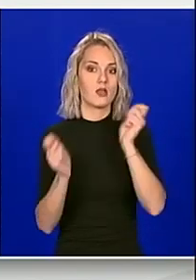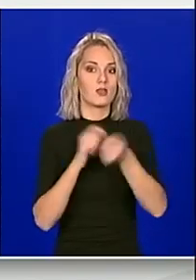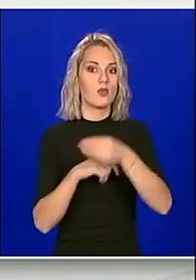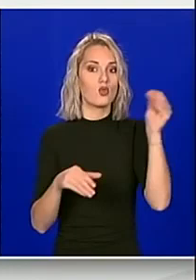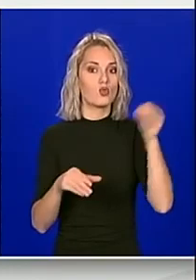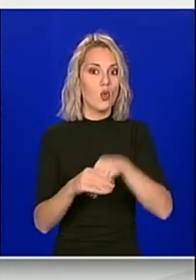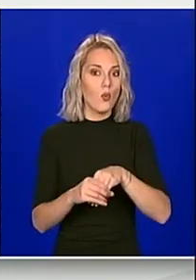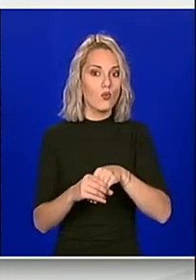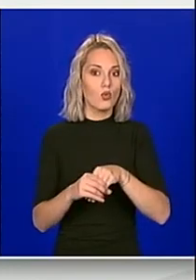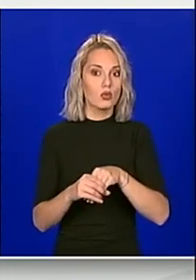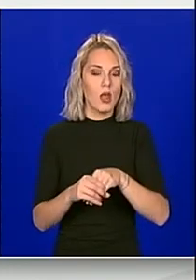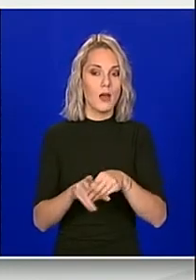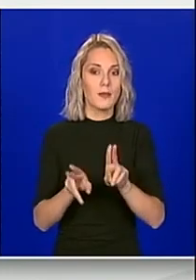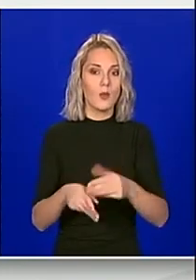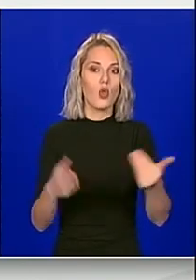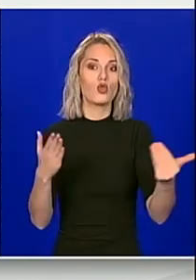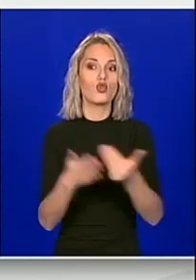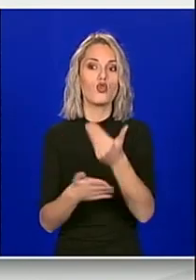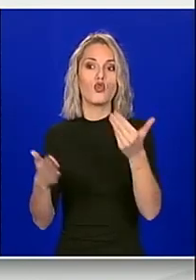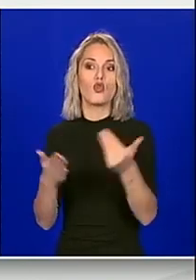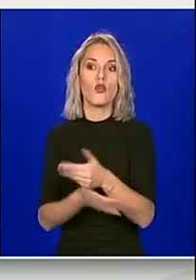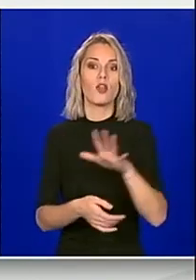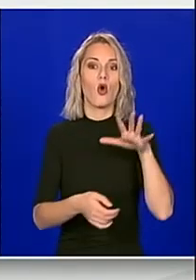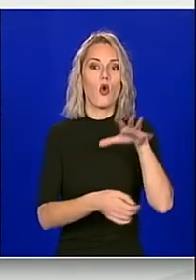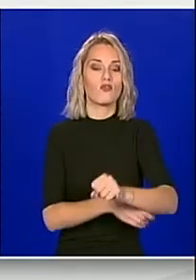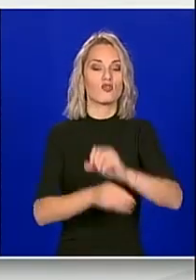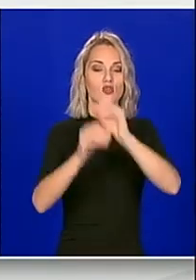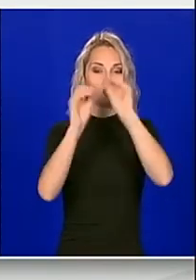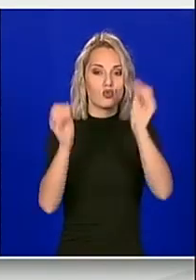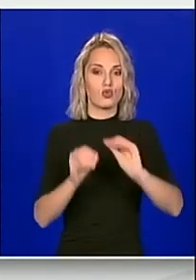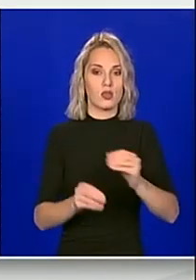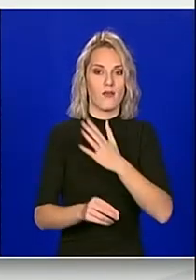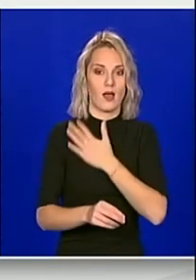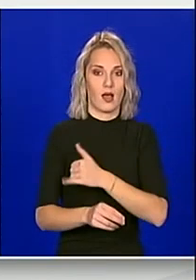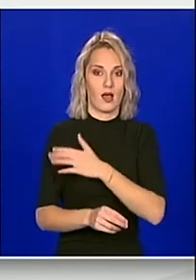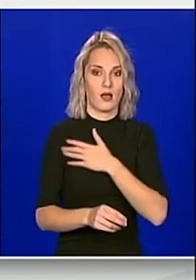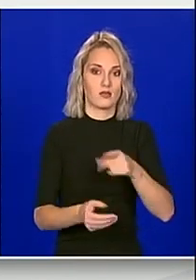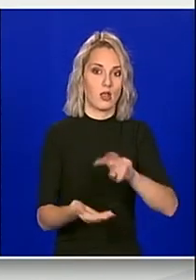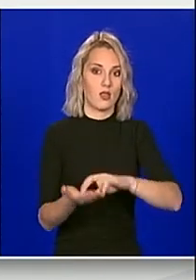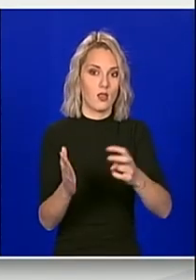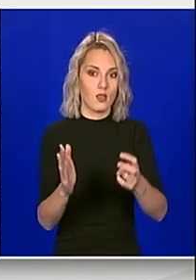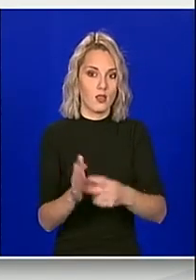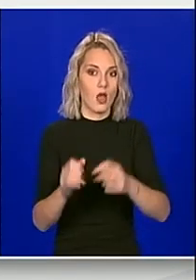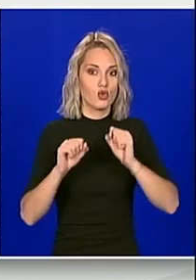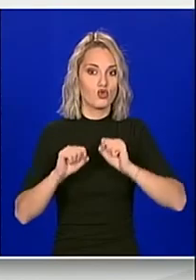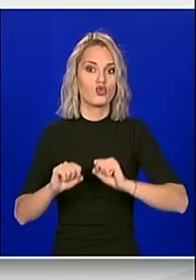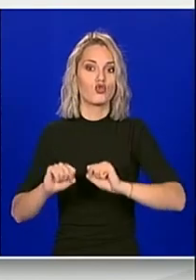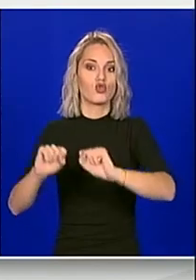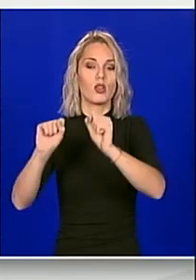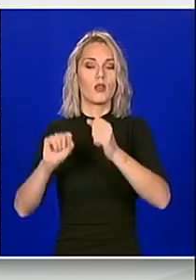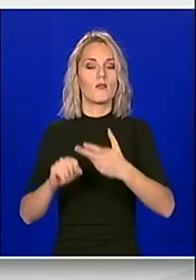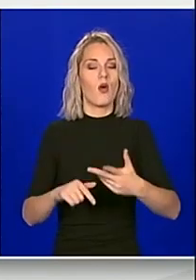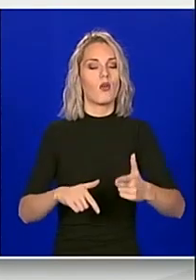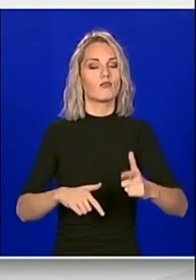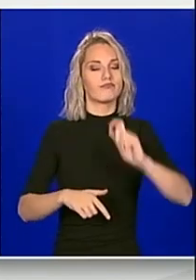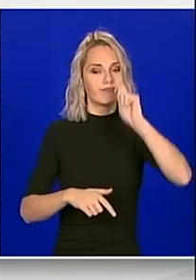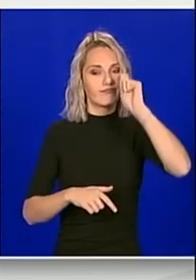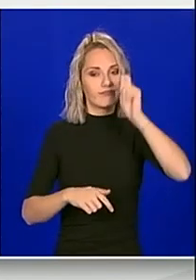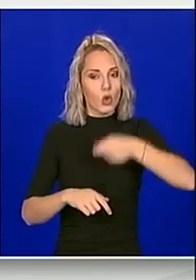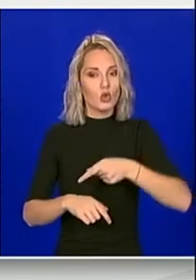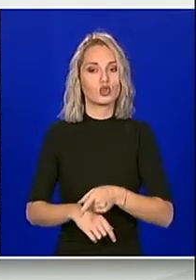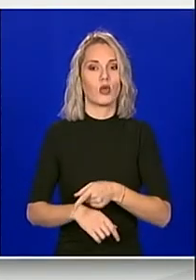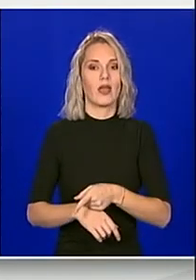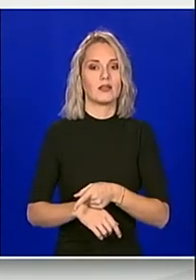dopunama, uvodimo novine u ovršeni sustav Republike Hrvatske na način da štitimo dostojanstvo dužnika, odražavamo